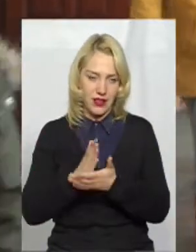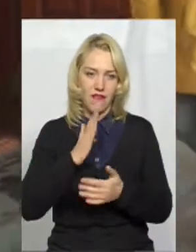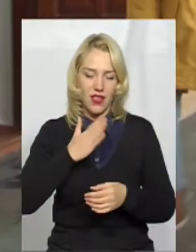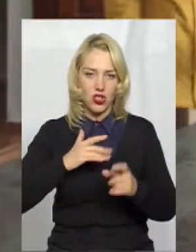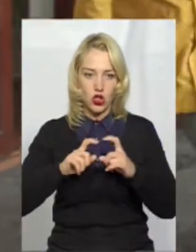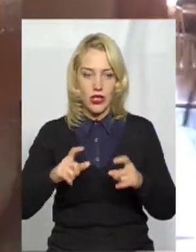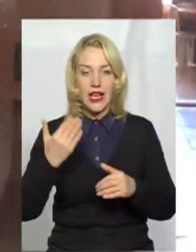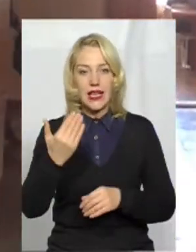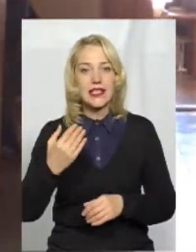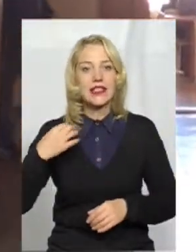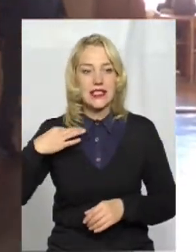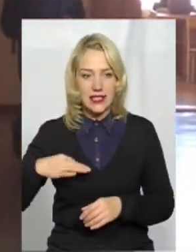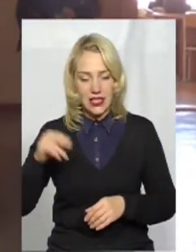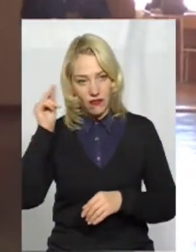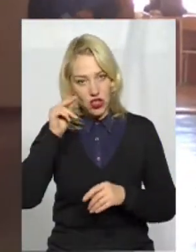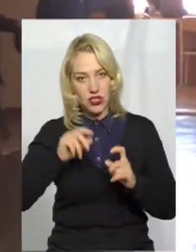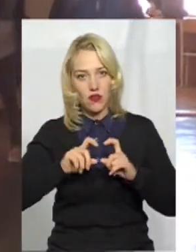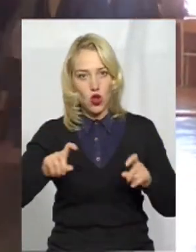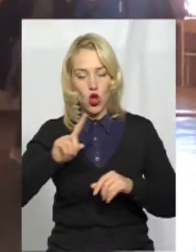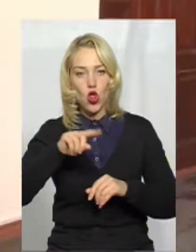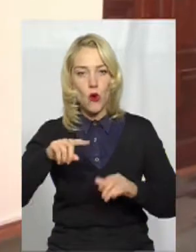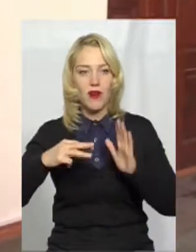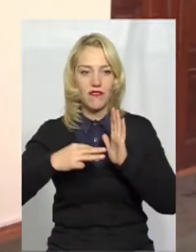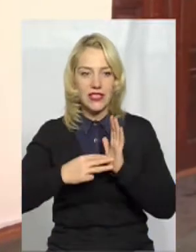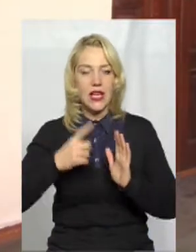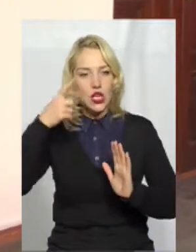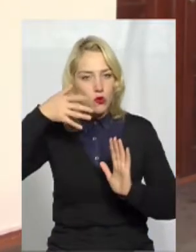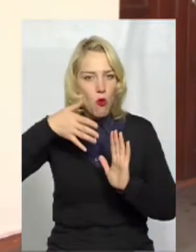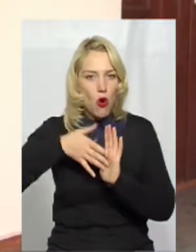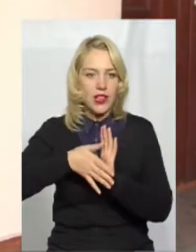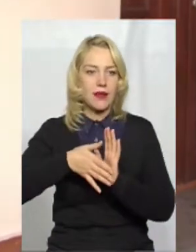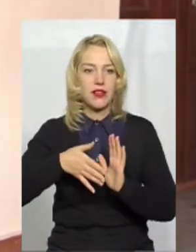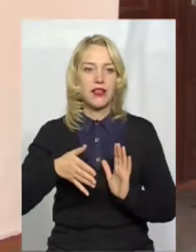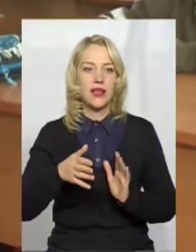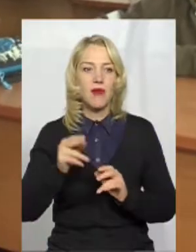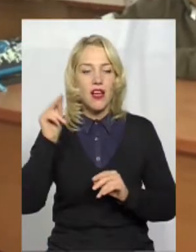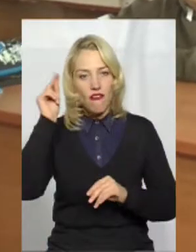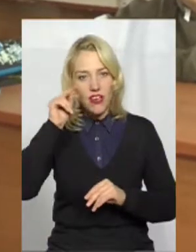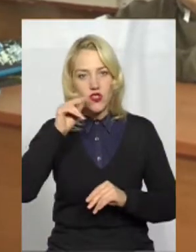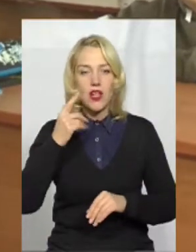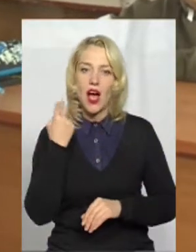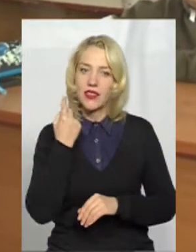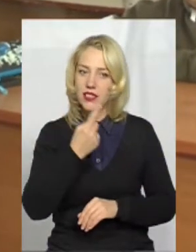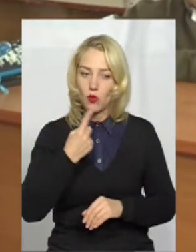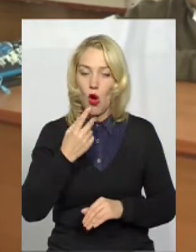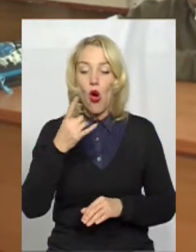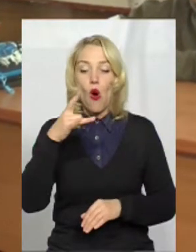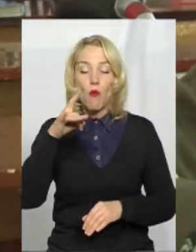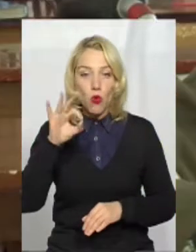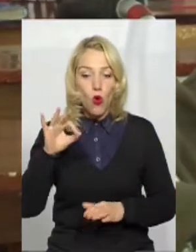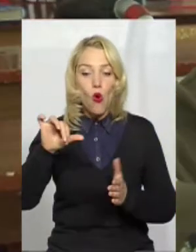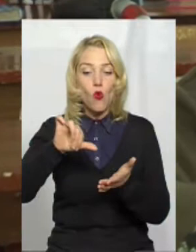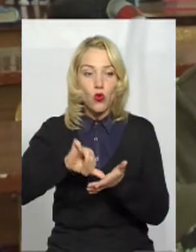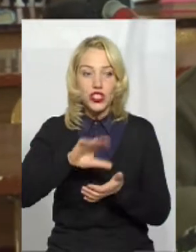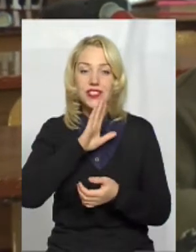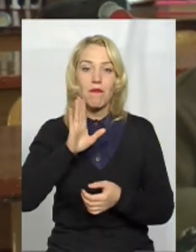класу спеціалізованої загальноосвітньої школи номер вісім споглиблений вивченням англійської мови. Каже, про участь мами у проєкті знав і пишається нею,